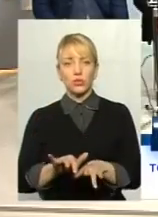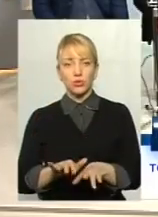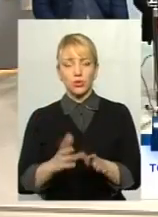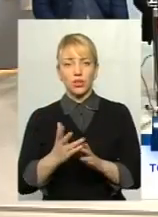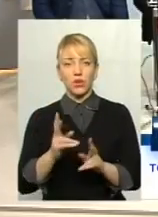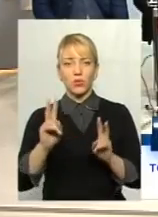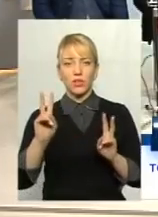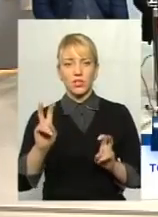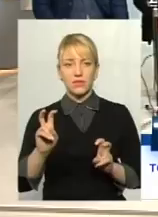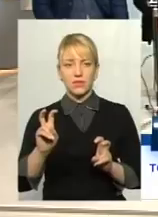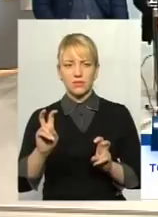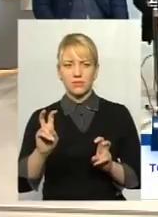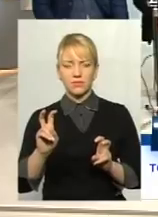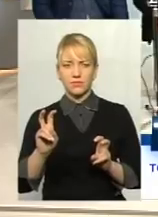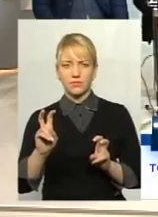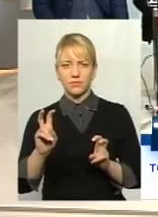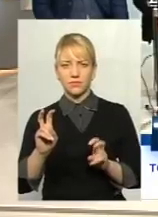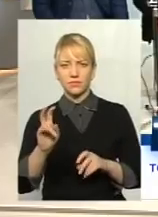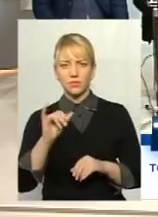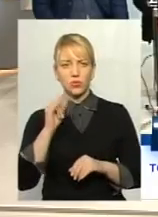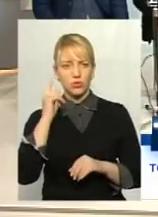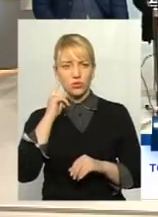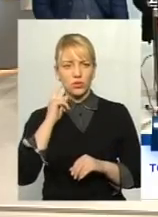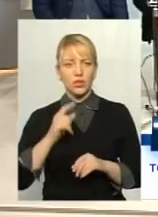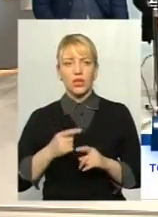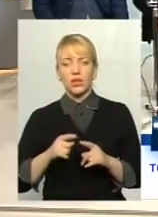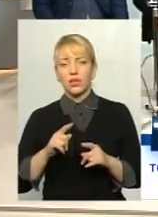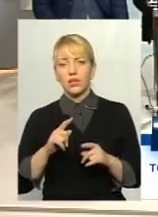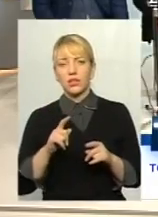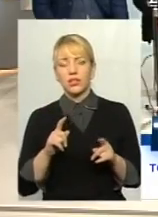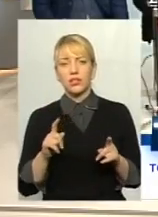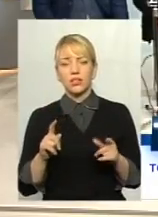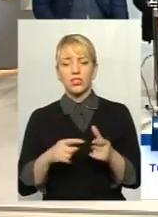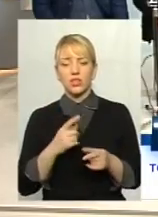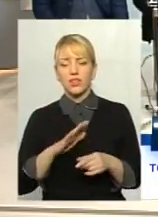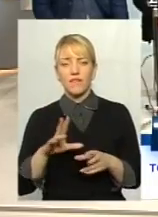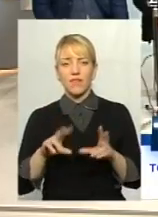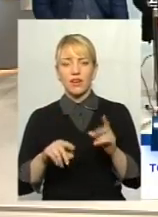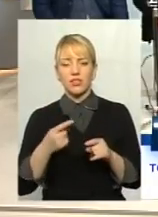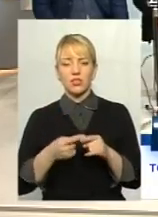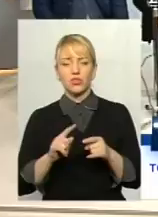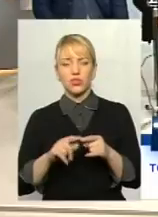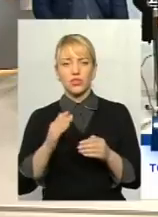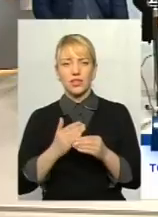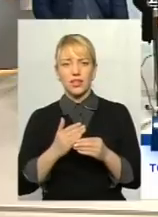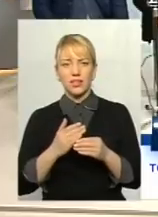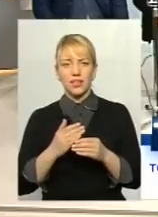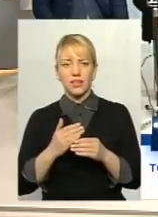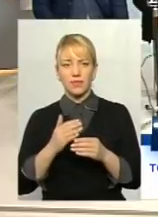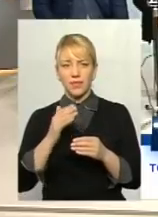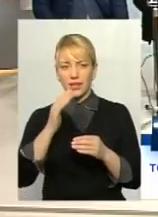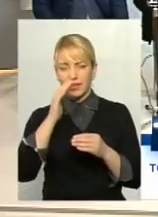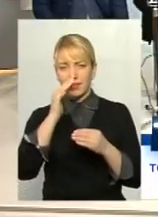назвали антитензою. Чи не вважається ви, що це в деякій мірі заобулюваний проти землі?